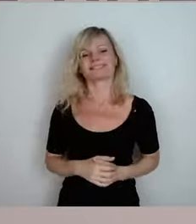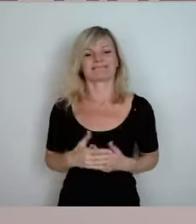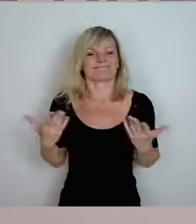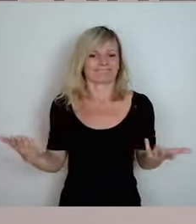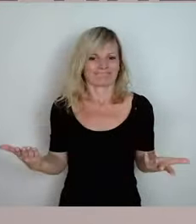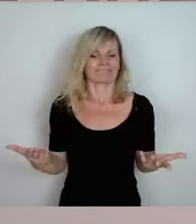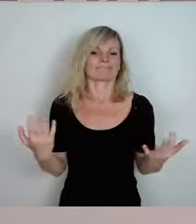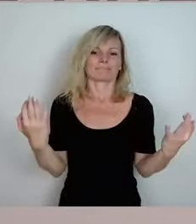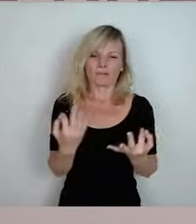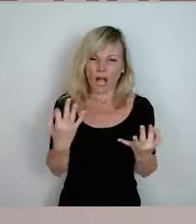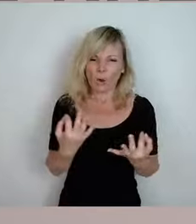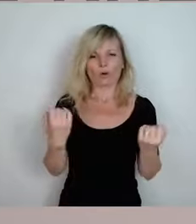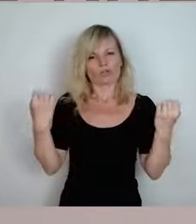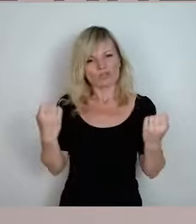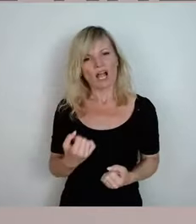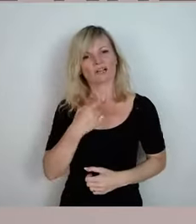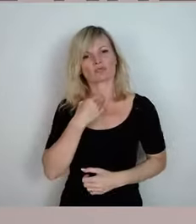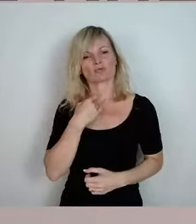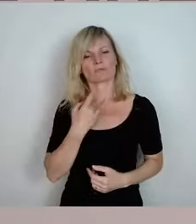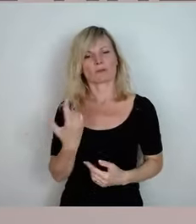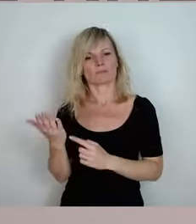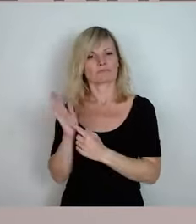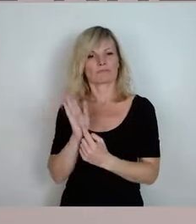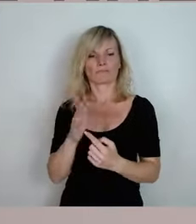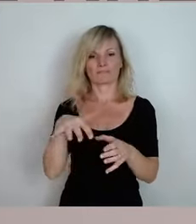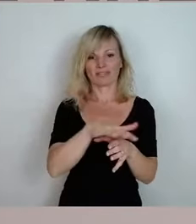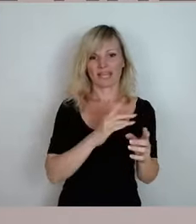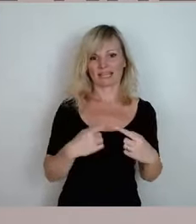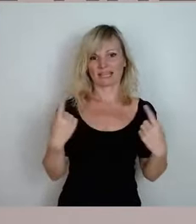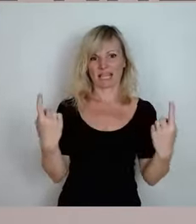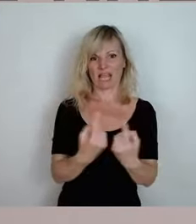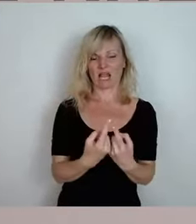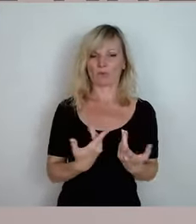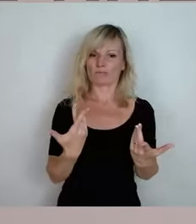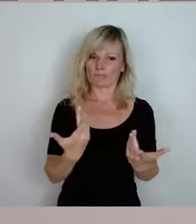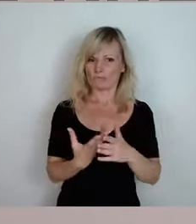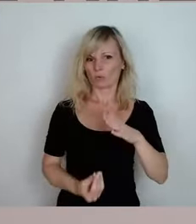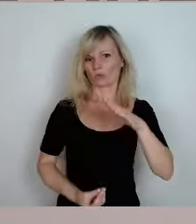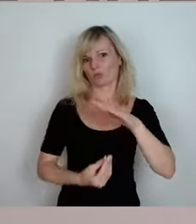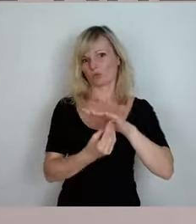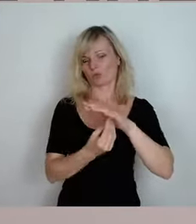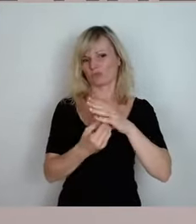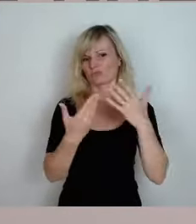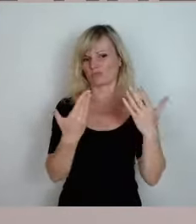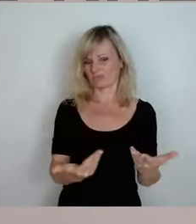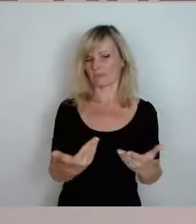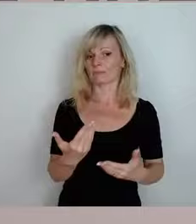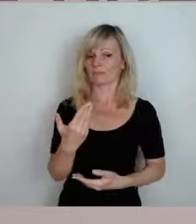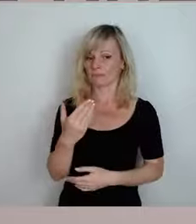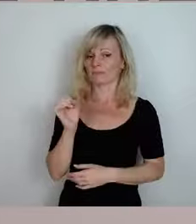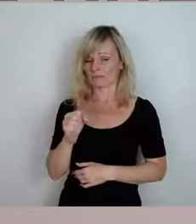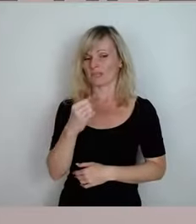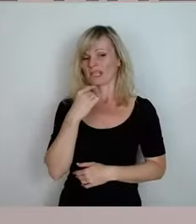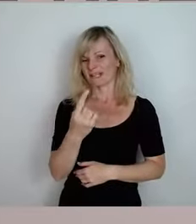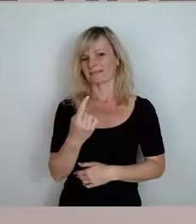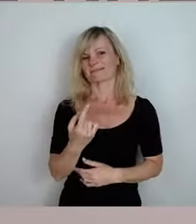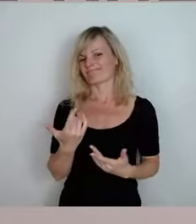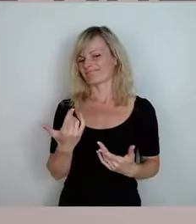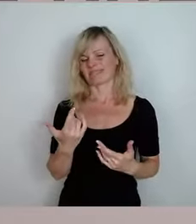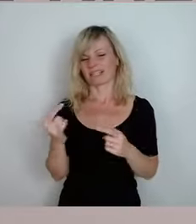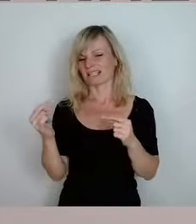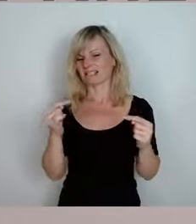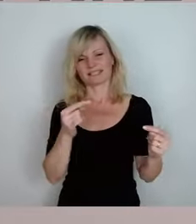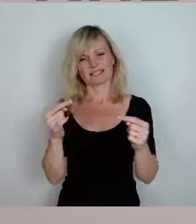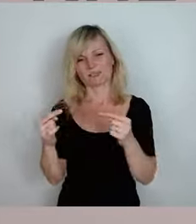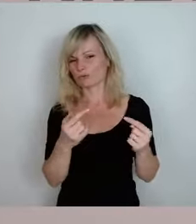eine starke Stimme des ländlichen Raums und da kann ich Ihnen nur dazu sagen, machen Sie das nicht, fangen Sie die Diskussion nicht an und sagen,